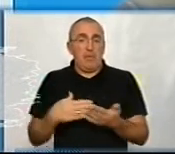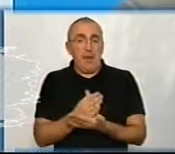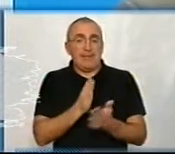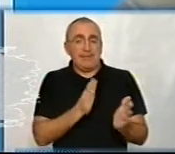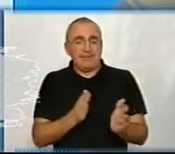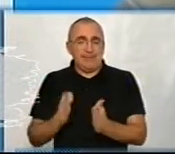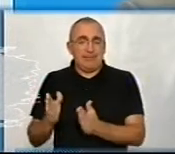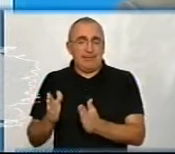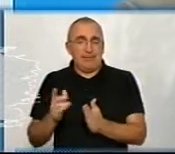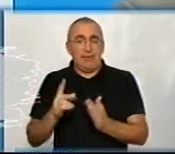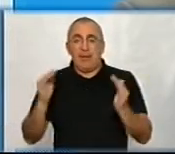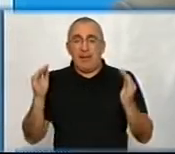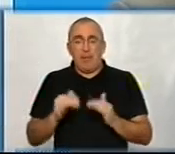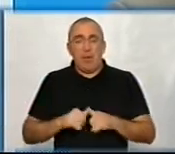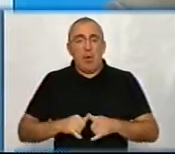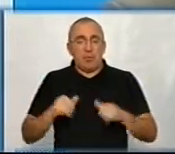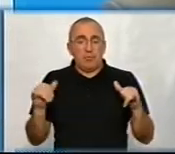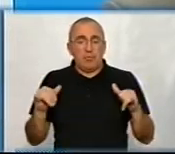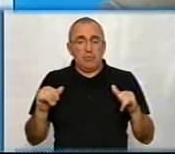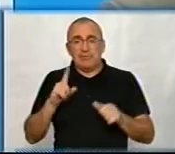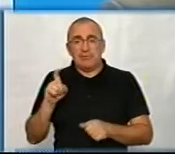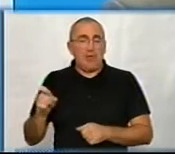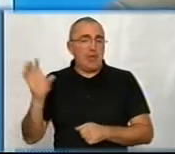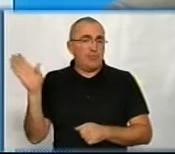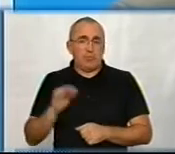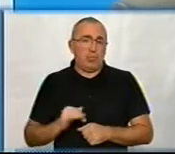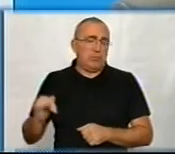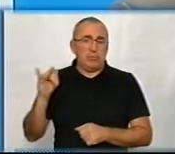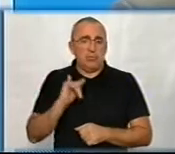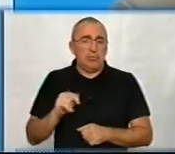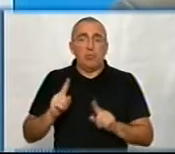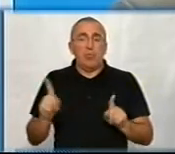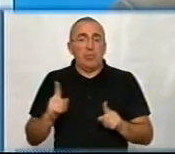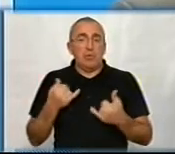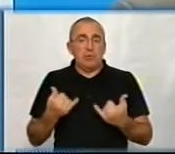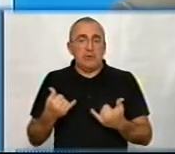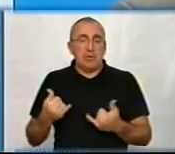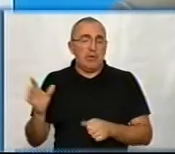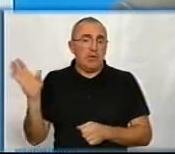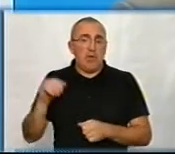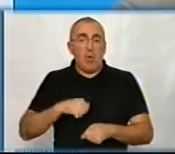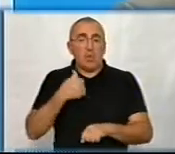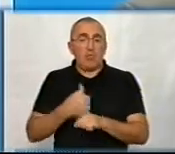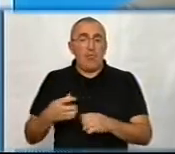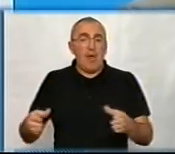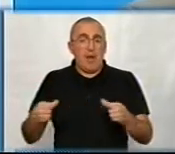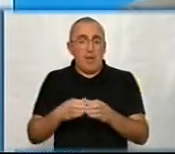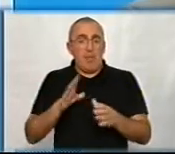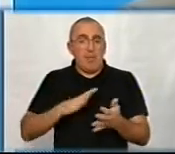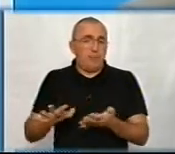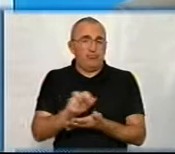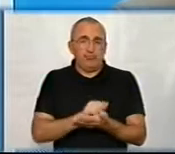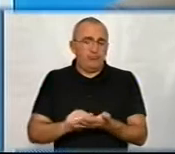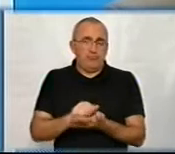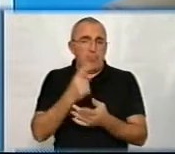система найменш розвинена за всю цю історію. Тому що зараз всі основні партії були зруйновані,